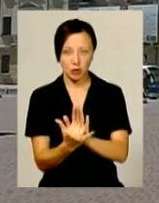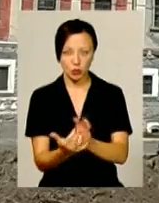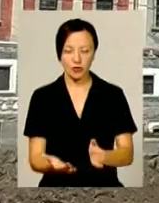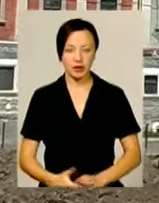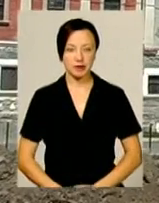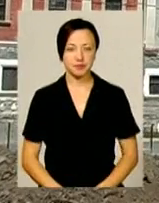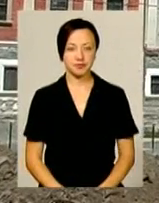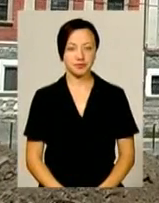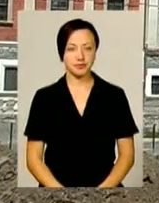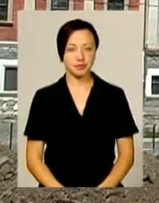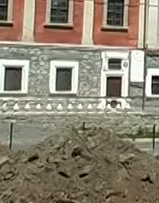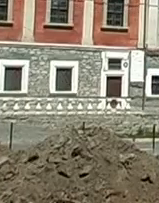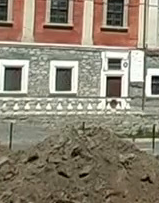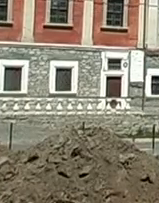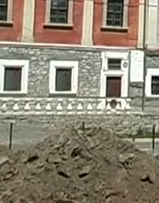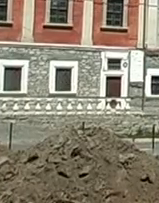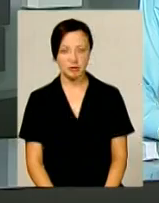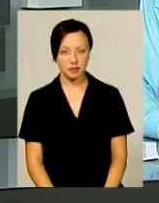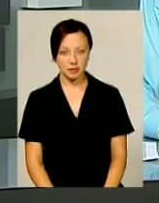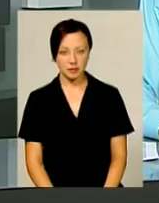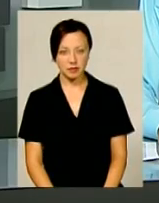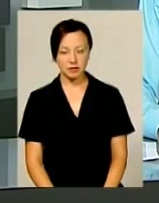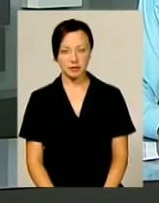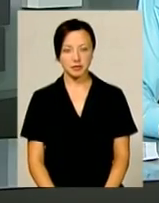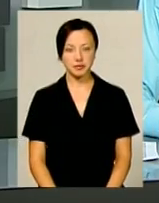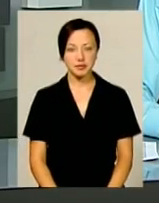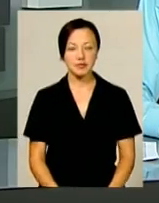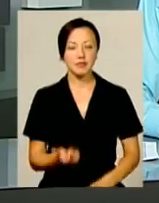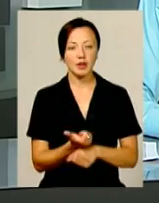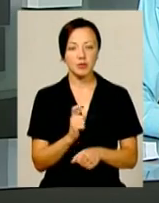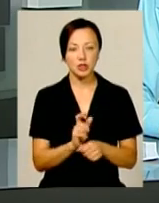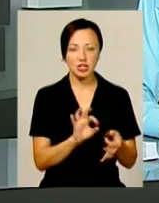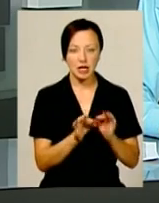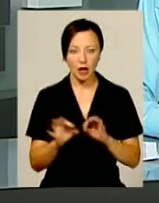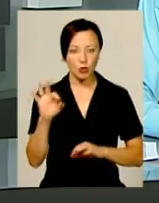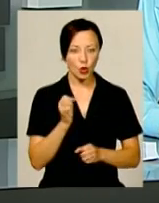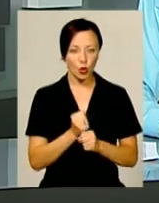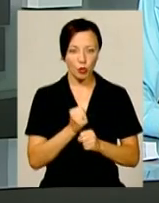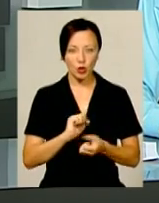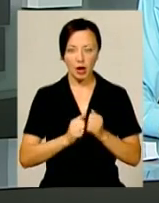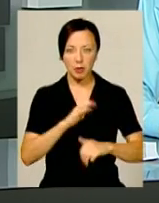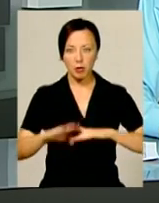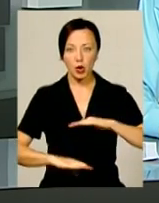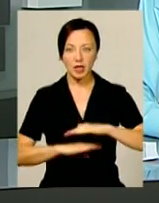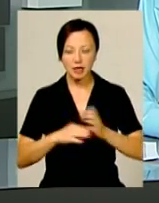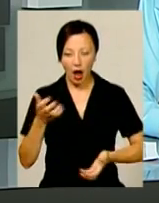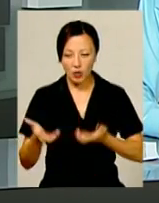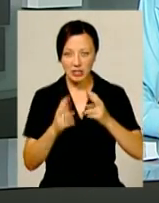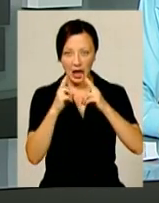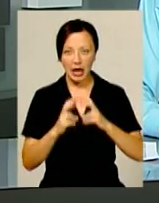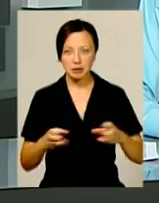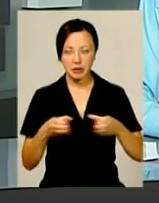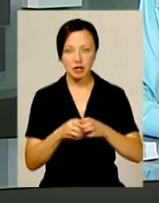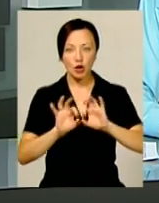Захарченко – для інформаційного випуску. Більш детально про роботу Кам'янець-Подільської археологічної експедиції ми